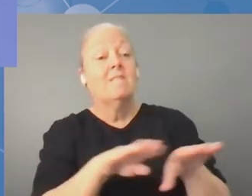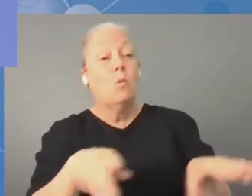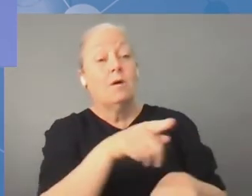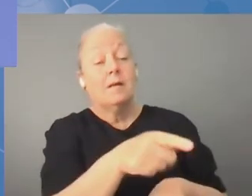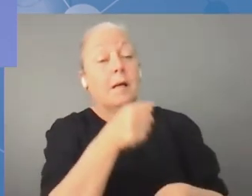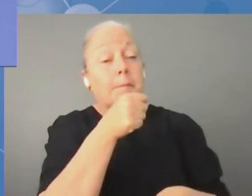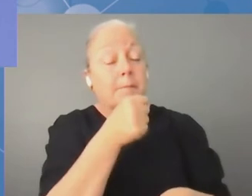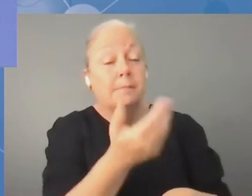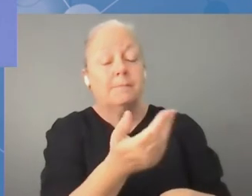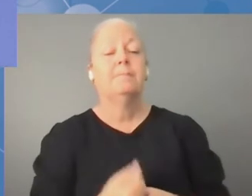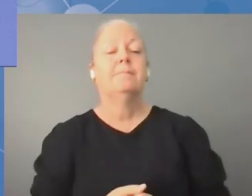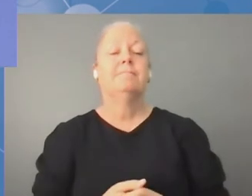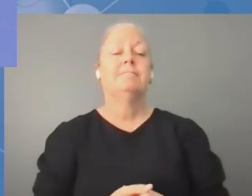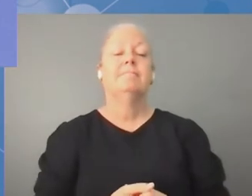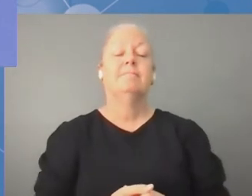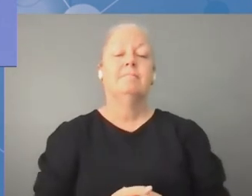Dziękuję bardzo.